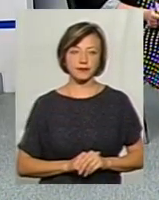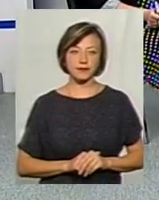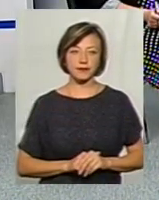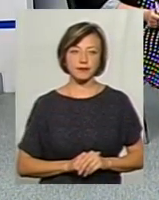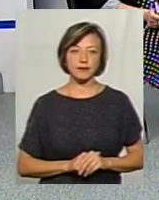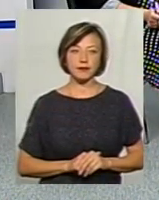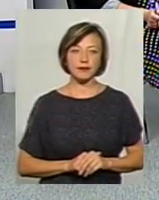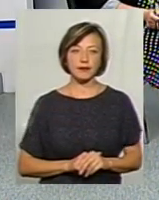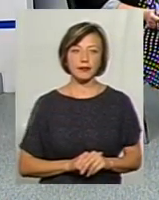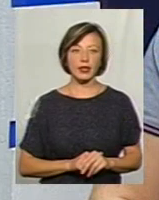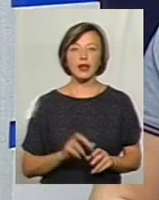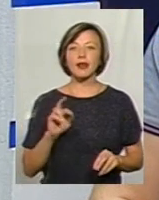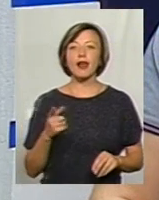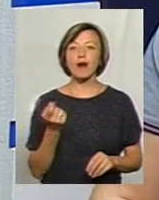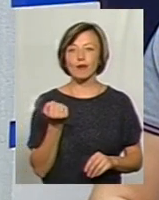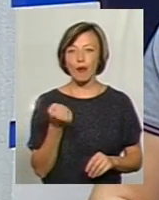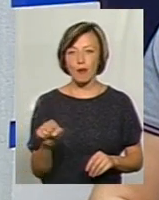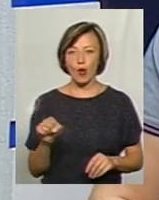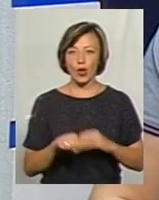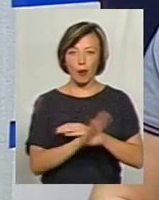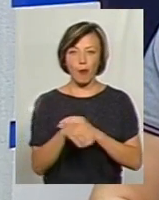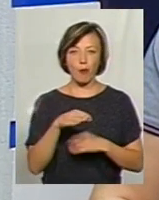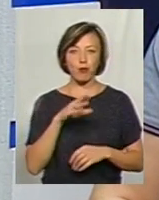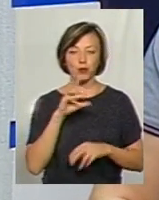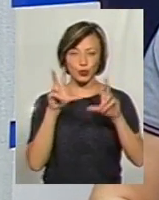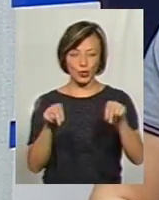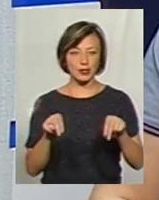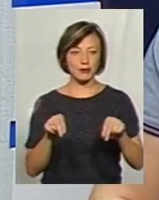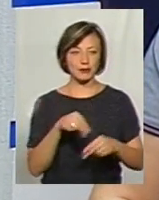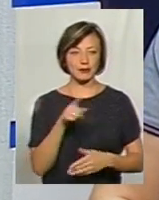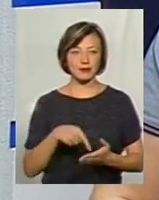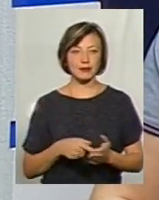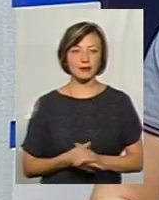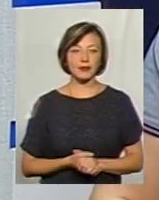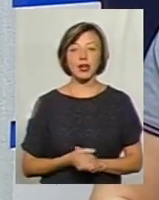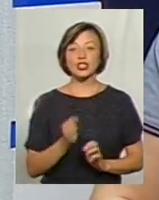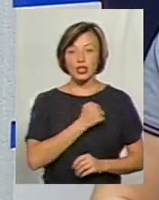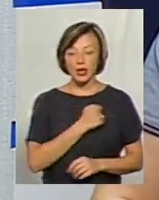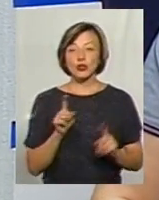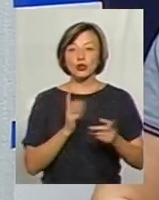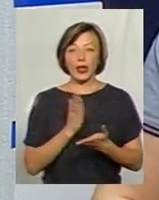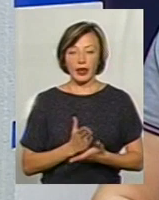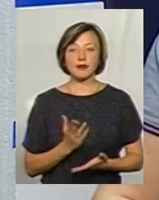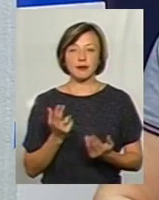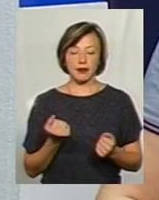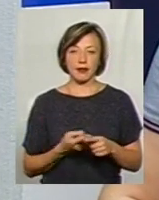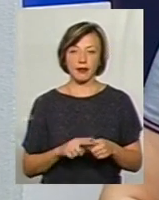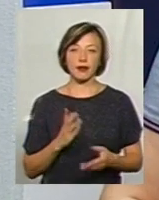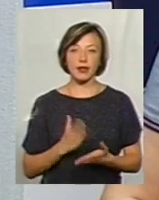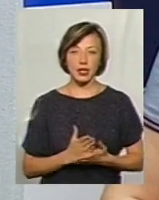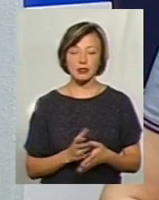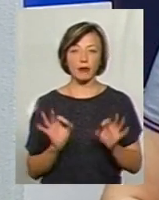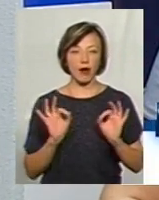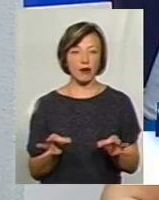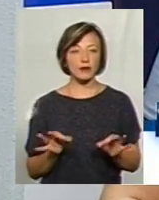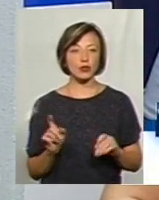як поперти популізм? Ну, сожалению, то, що є, то є. Действічно, це